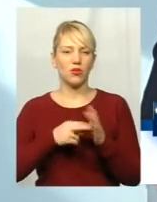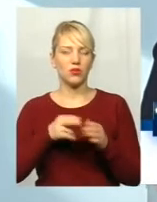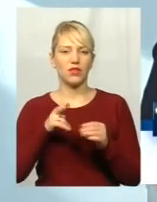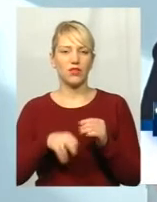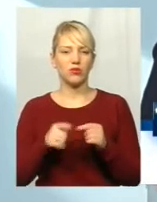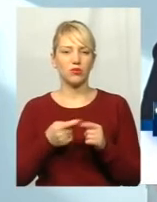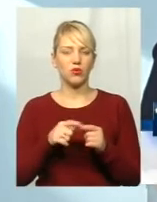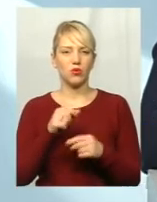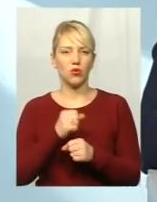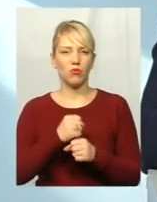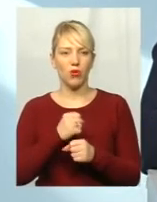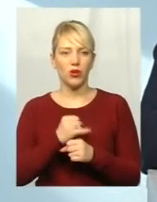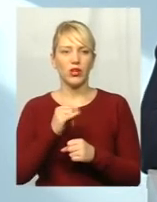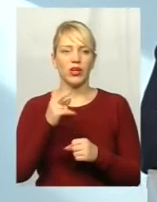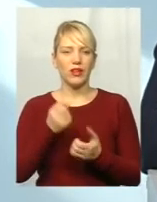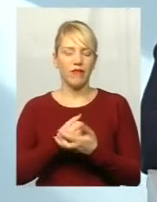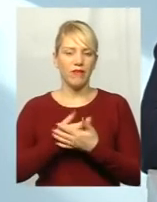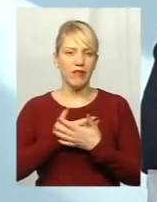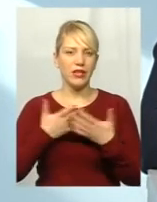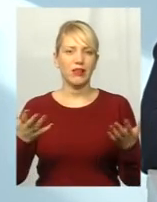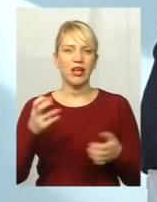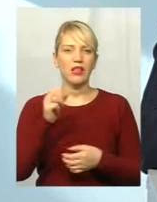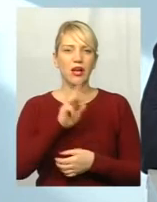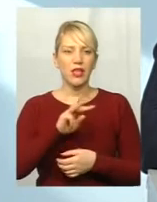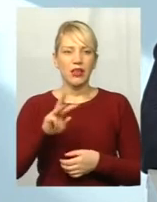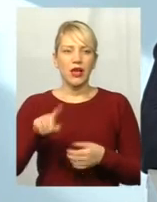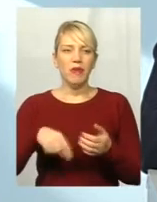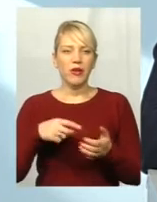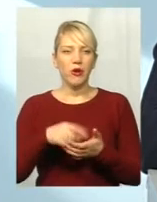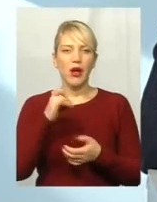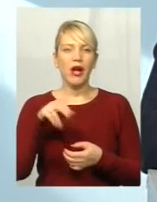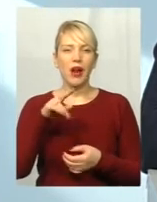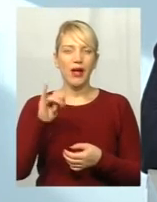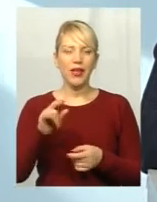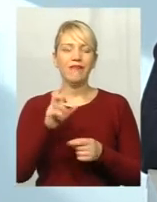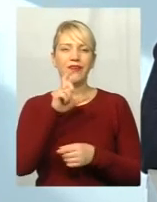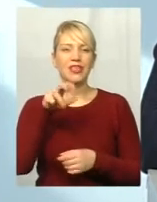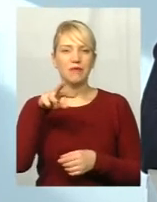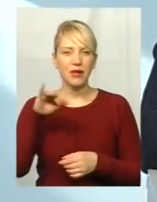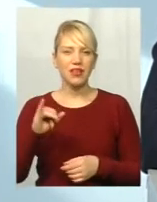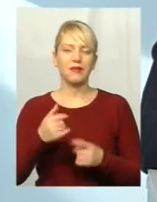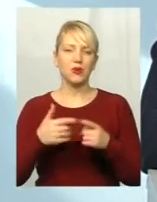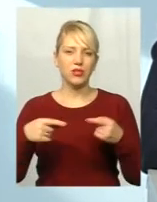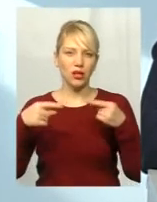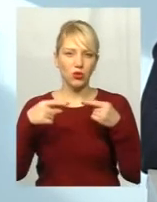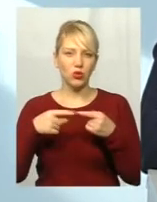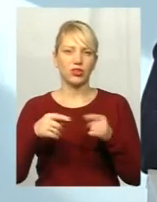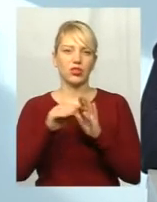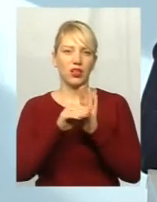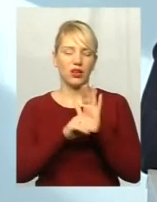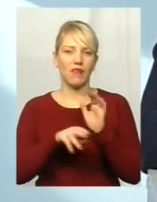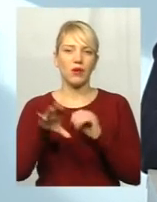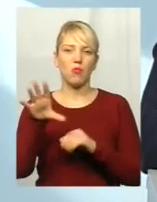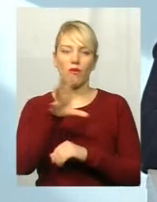висвітлити на сайті Хмельницької міської ради, ну, і в засобах масової інформації вже остаточні графіки по всіх